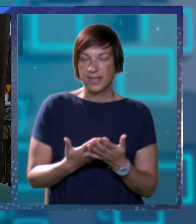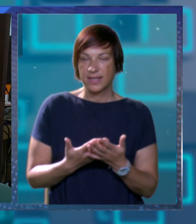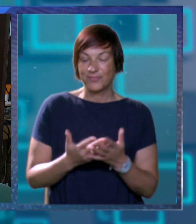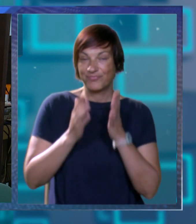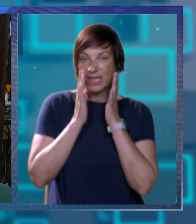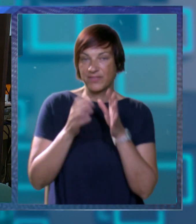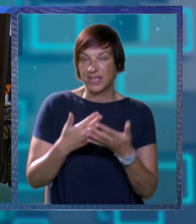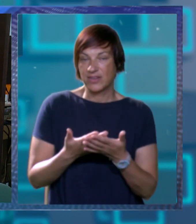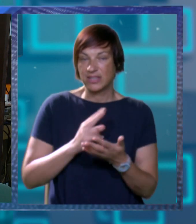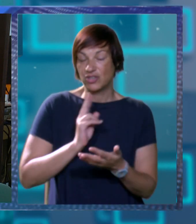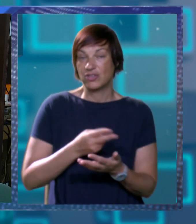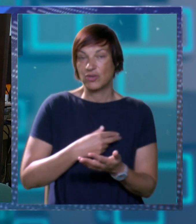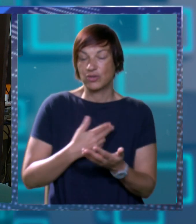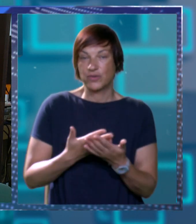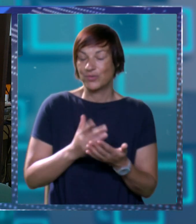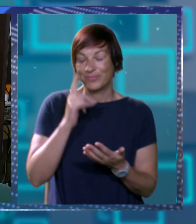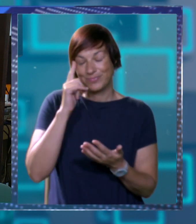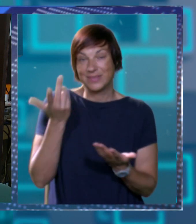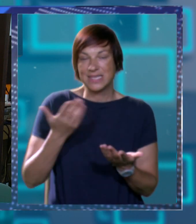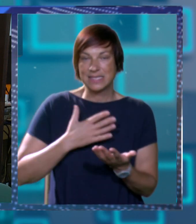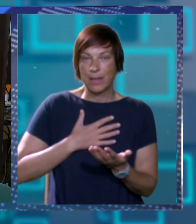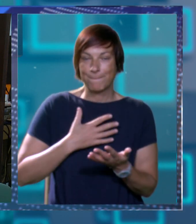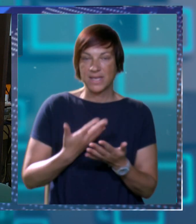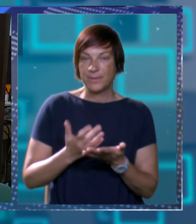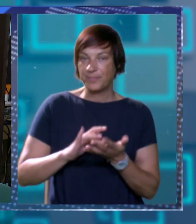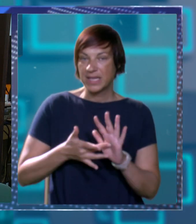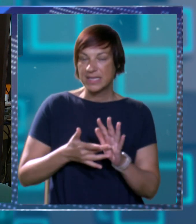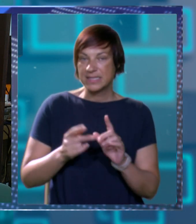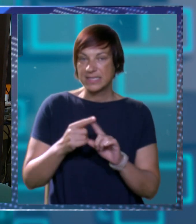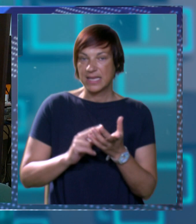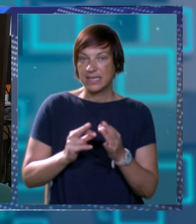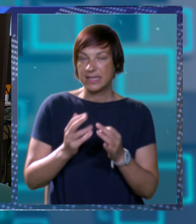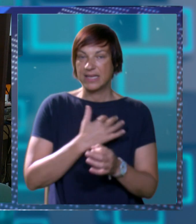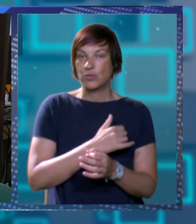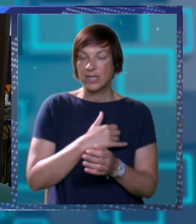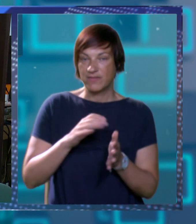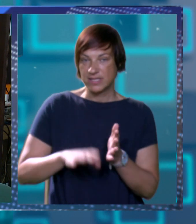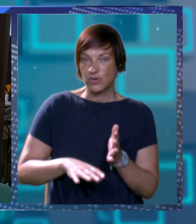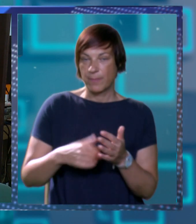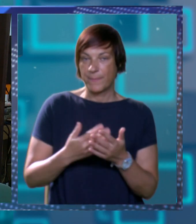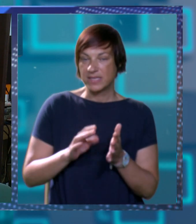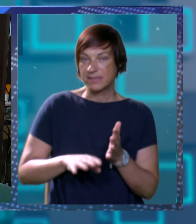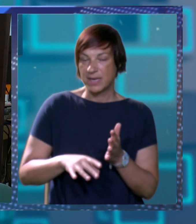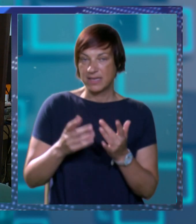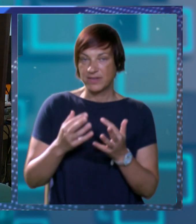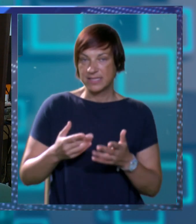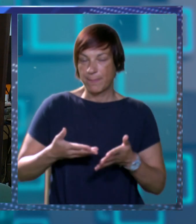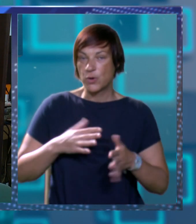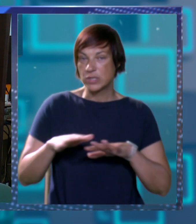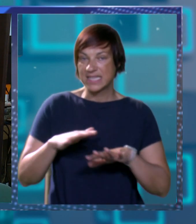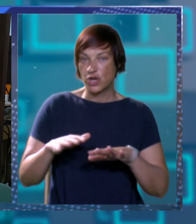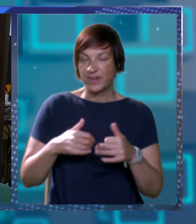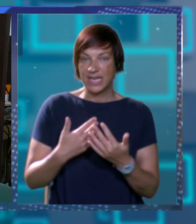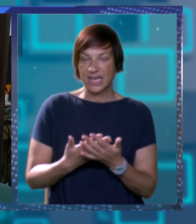vjerovatno ne znam cijeli trend u cijeloj Hrvatskoj je pad znači smanjiva se broj